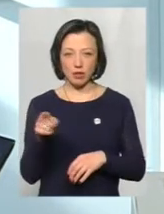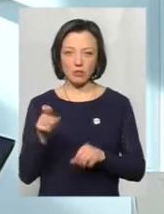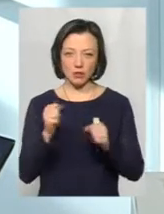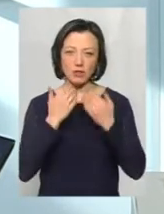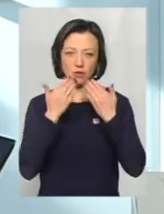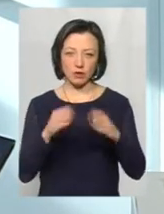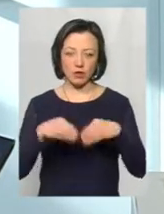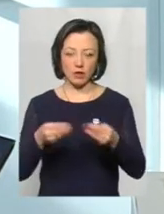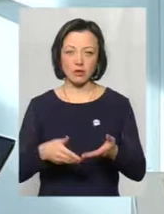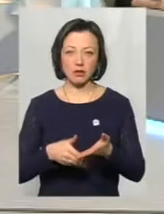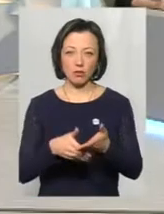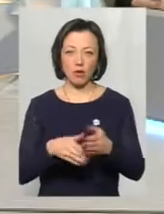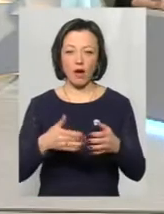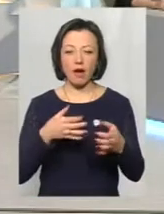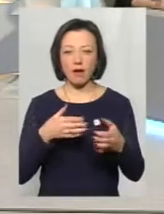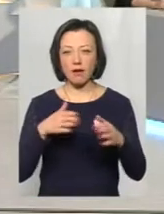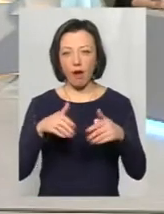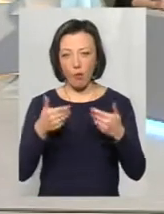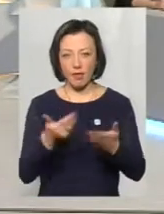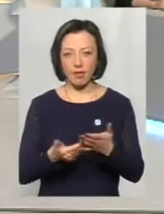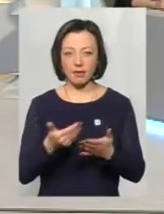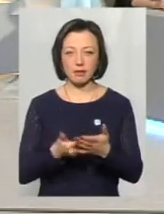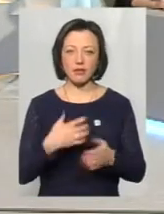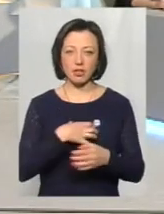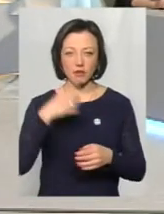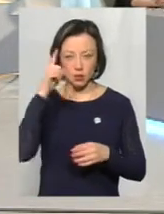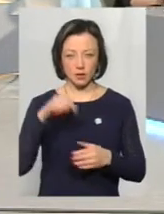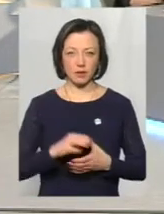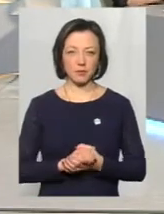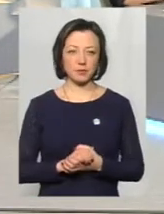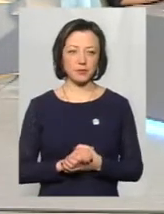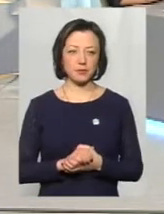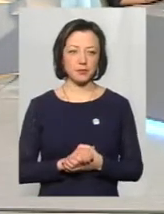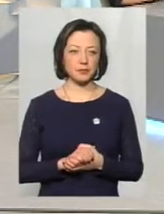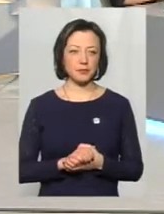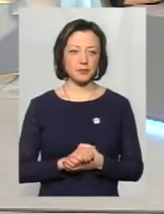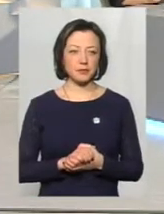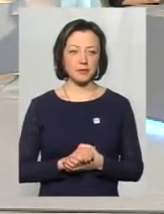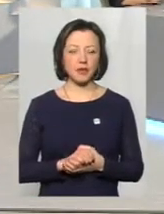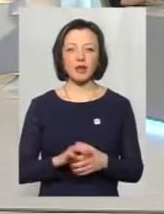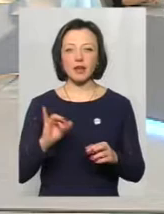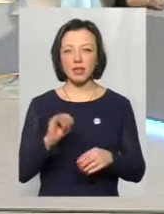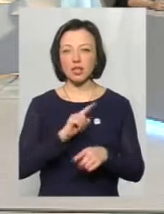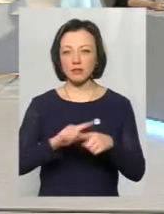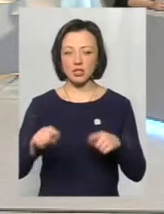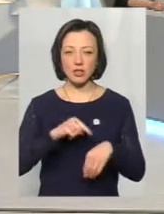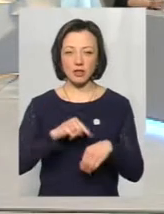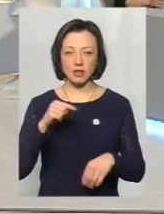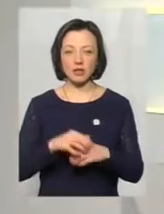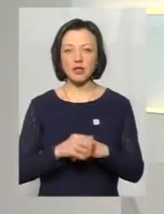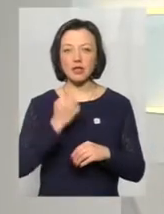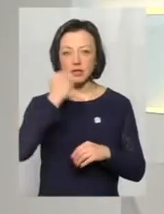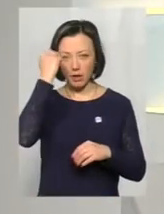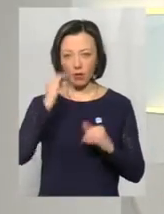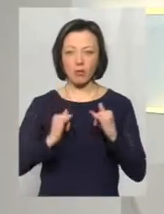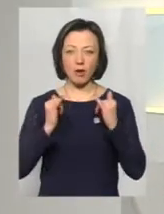Будуть надані рекомендації, але важливо ці знати. І якнайшвидше реагувати. Якнайшвидше реагувати. Дякую, пані